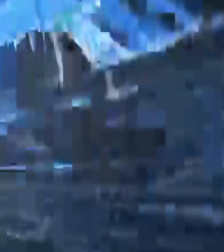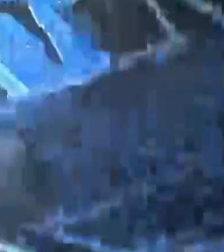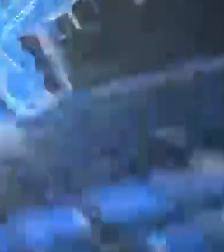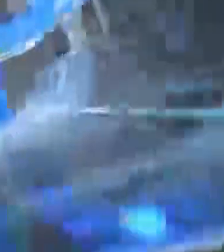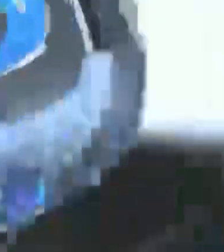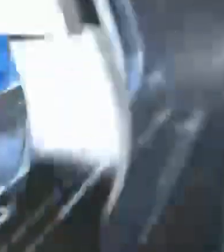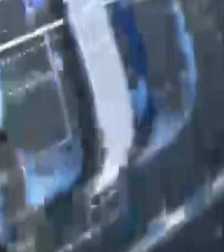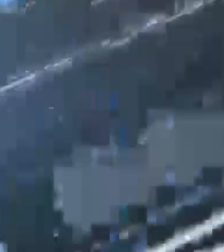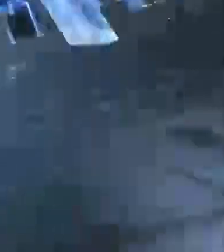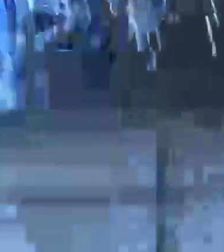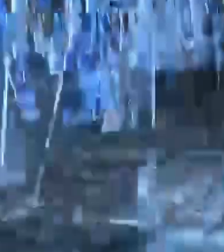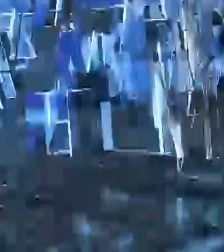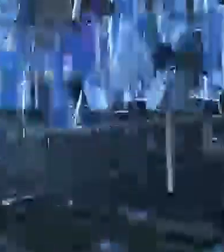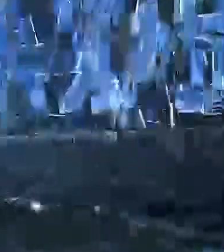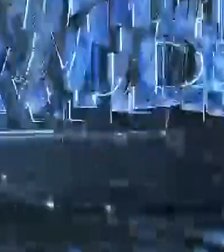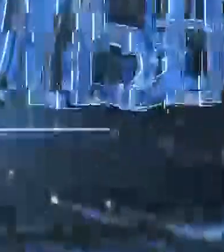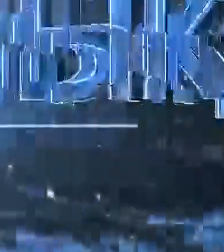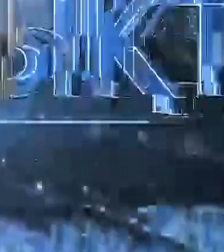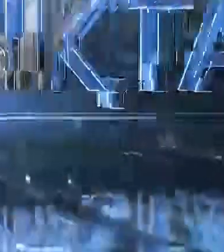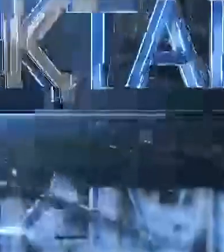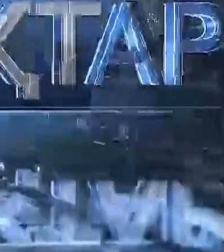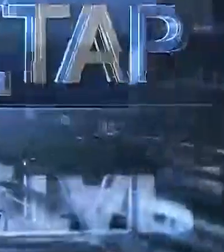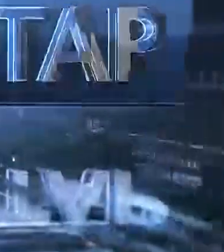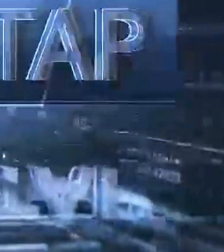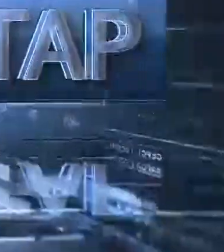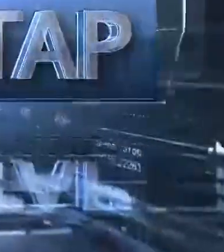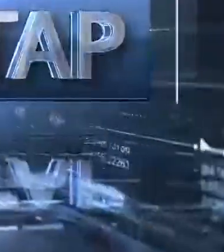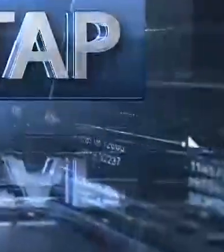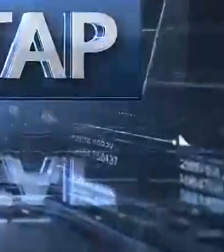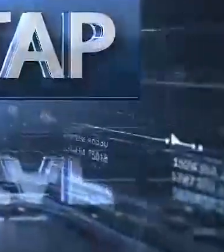Құрмет көрімендер әзіргәйтарымыз ұлсы, назарларыңыз ғарахмет.